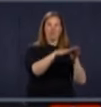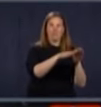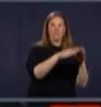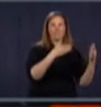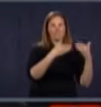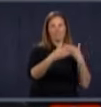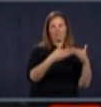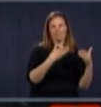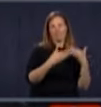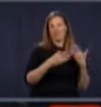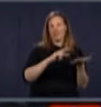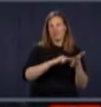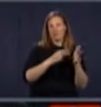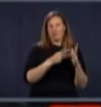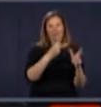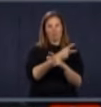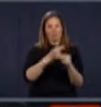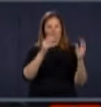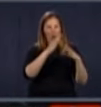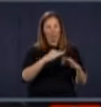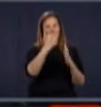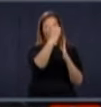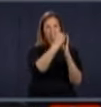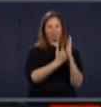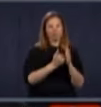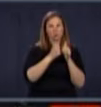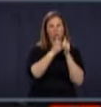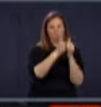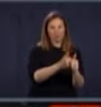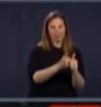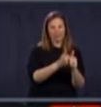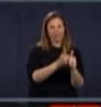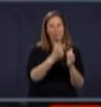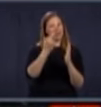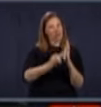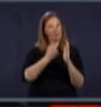Alors, c'est majeur de respecter ces consignes qu'on répète, évidemment, à tous les jours.